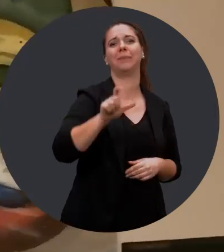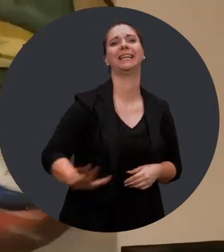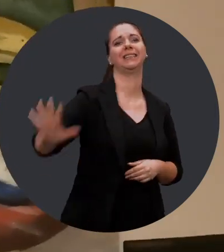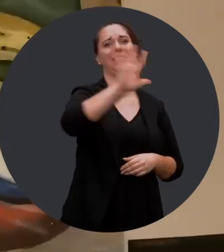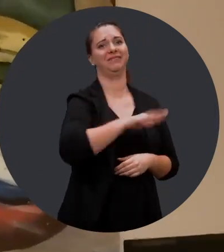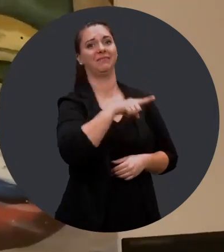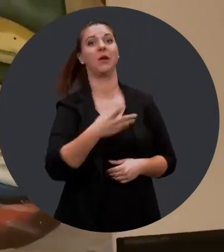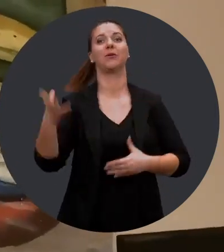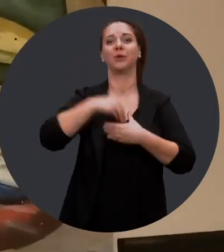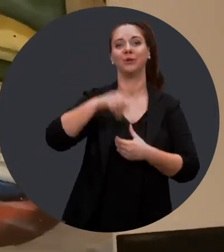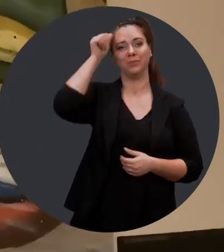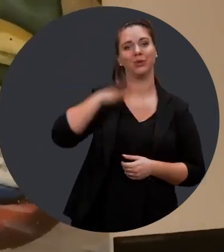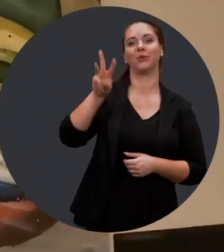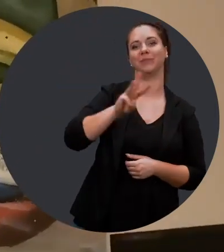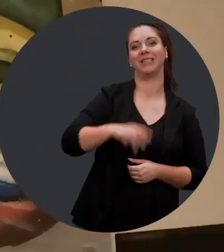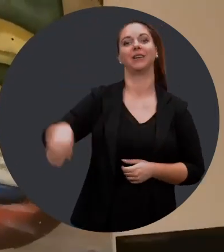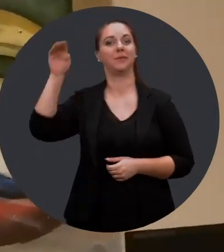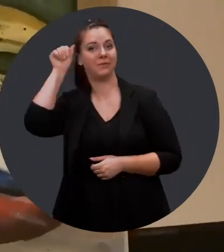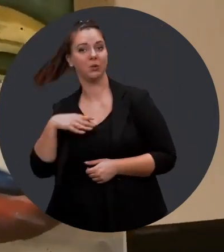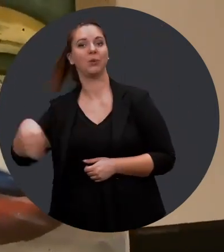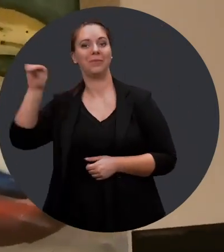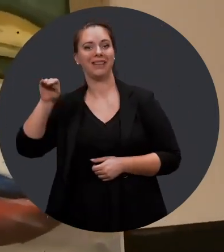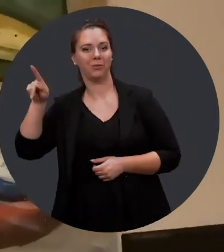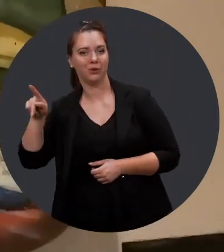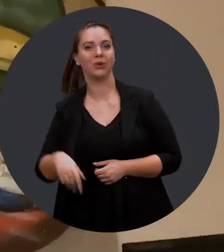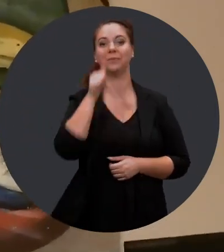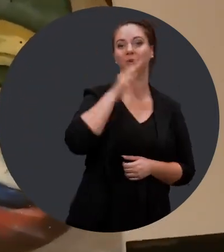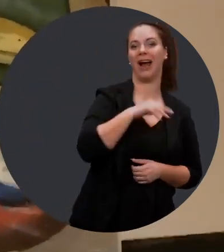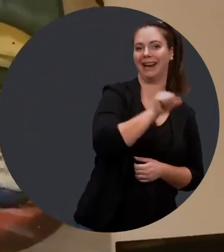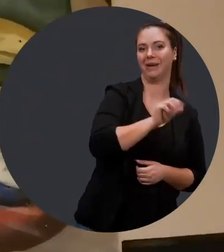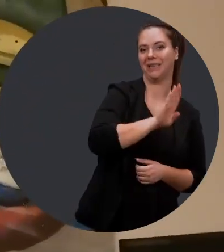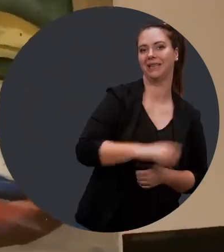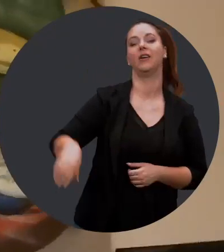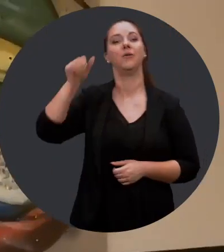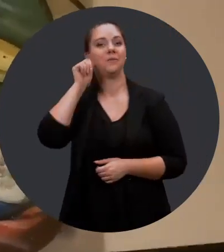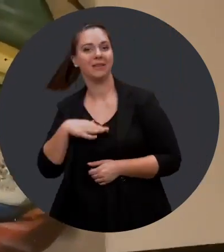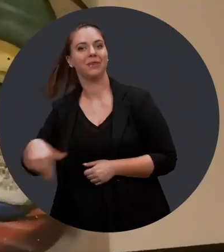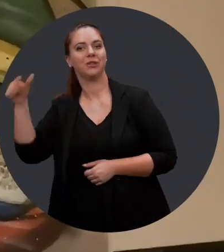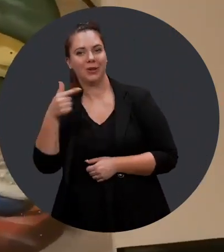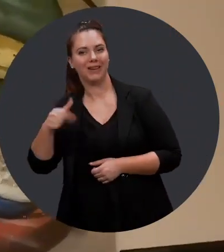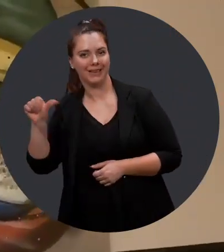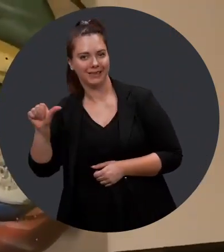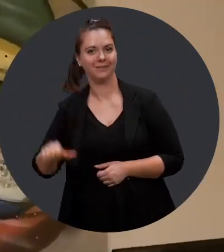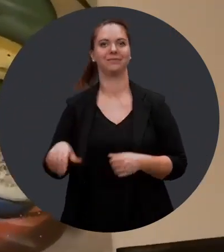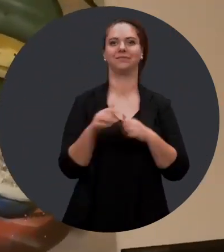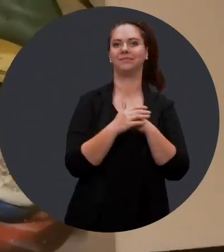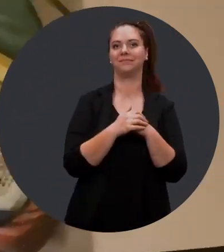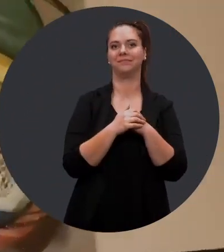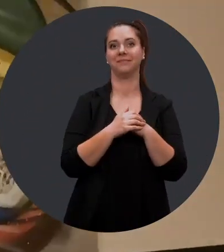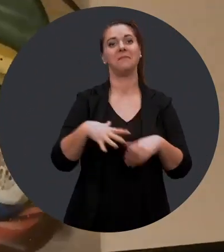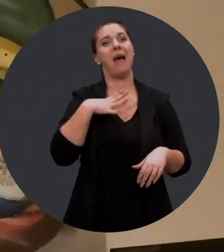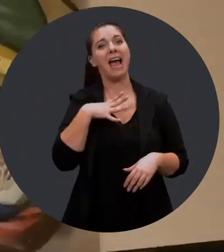Québec, qui incluent M. Bruno Vecker, M. Martin Prévost, M. Alain Bissette et Mme Gioia Anneli.